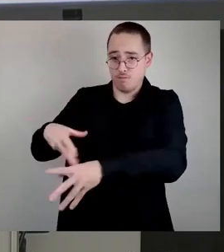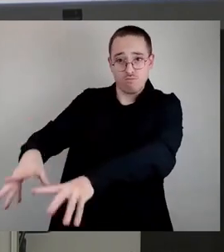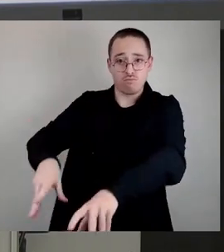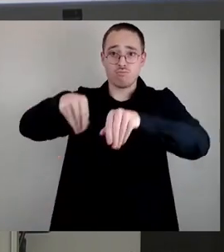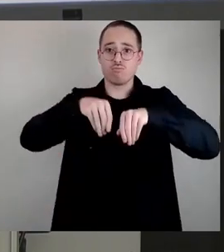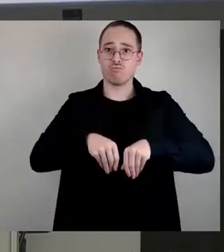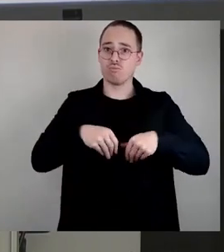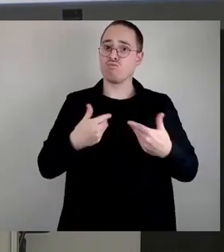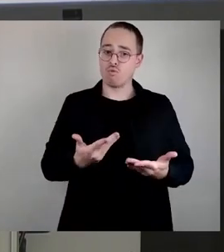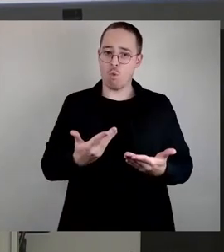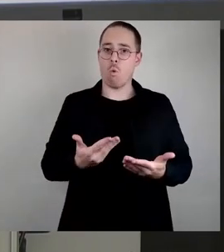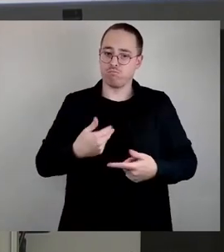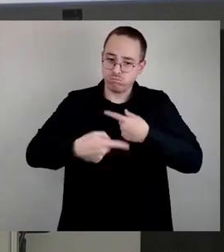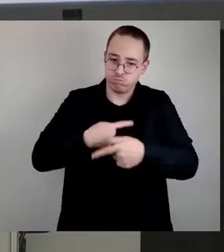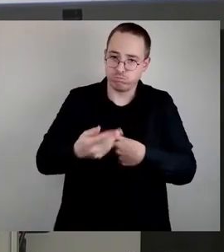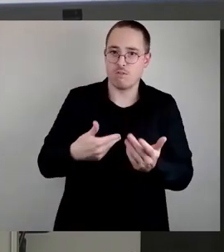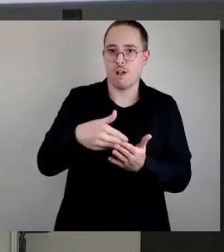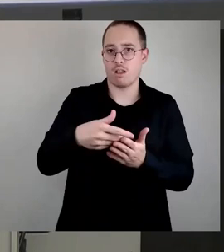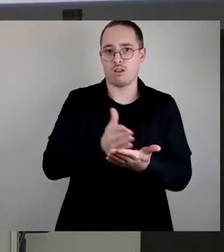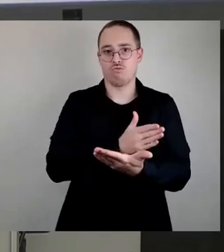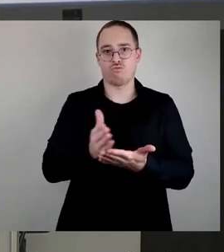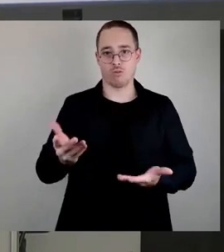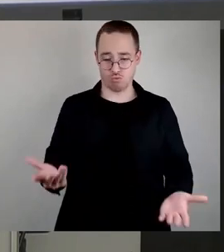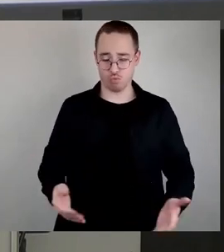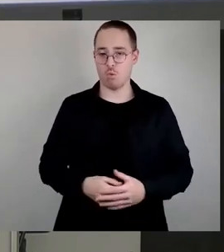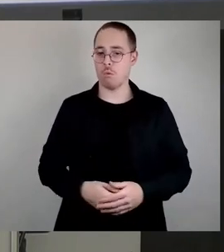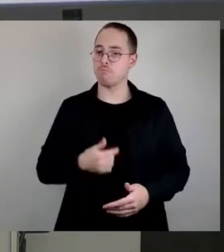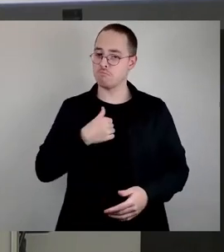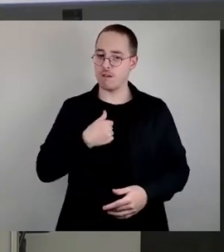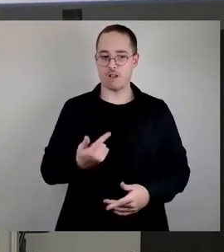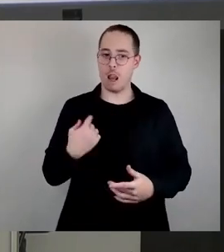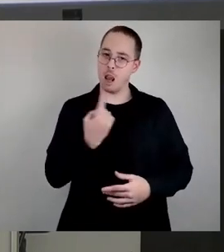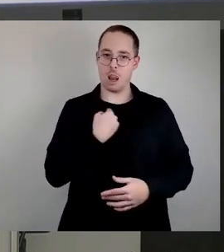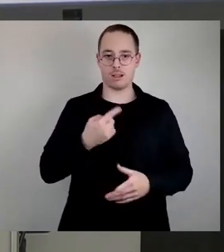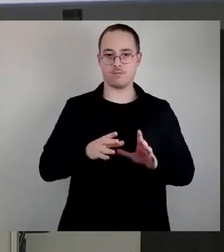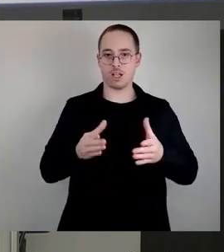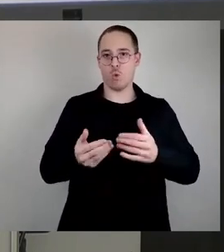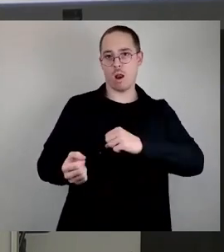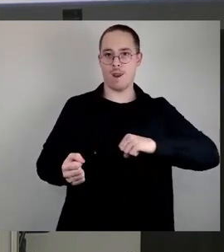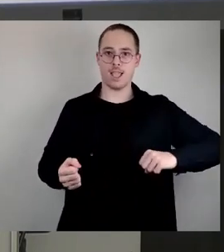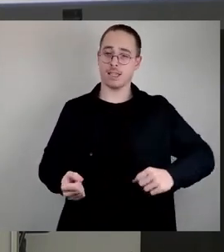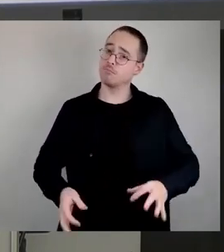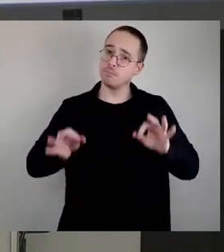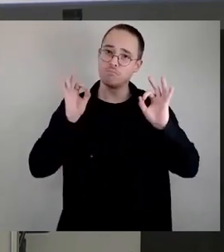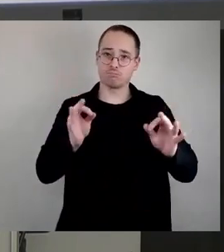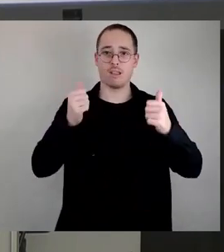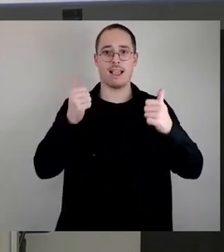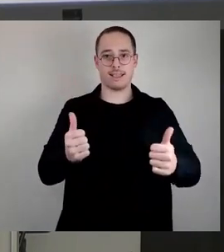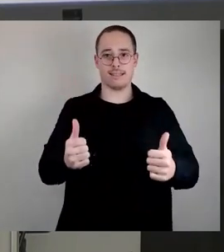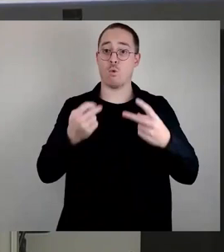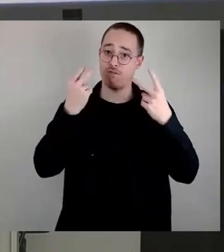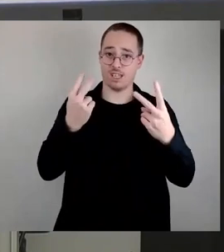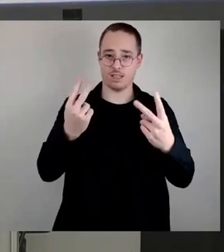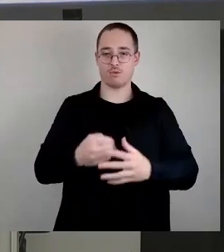und vernünftig. Aber es gibt sicher Verbesserungen. Und deswegen hatte der Bildungsausschuss ja noch allerhand Punkte